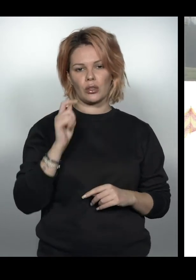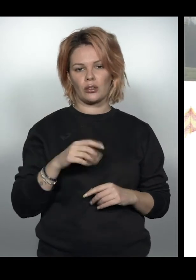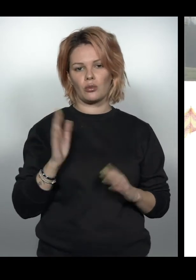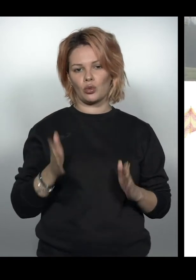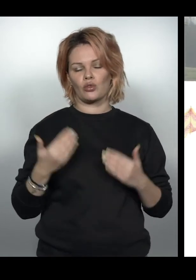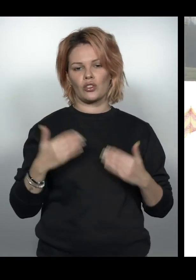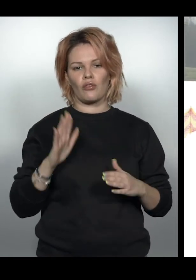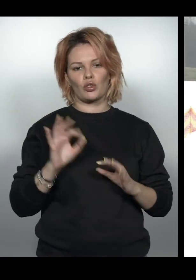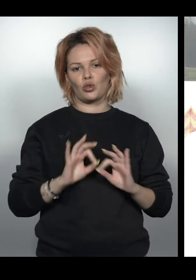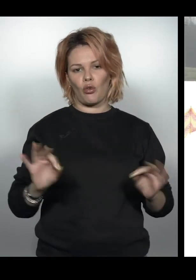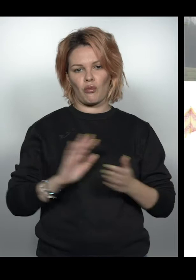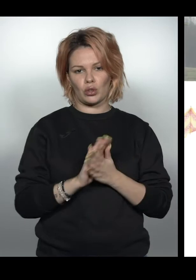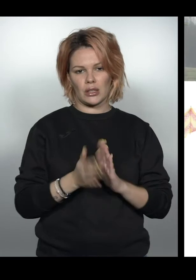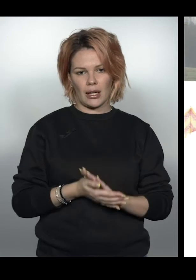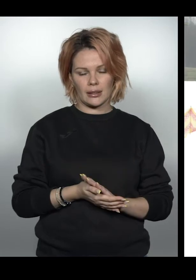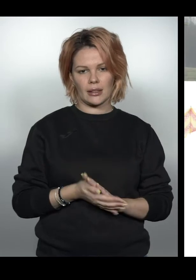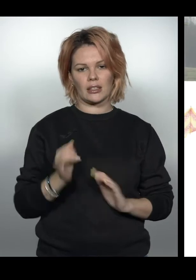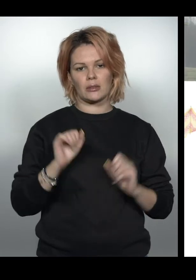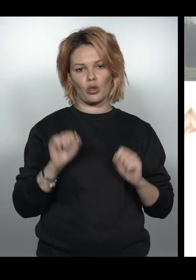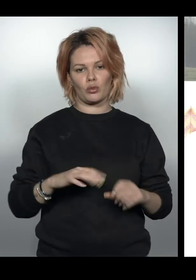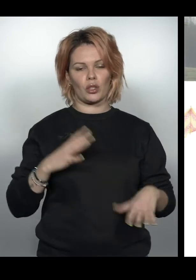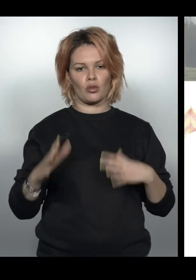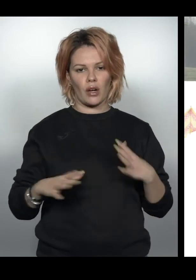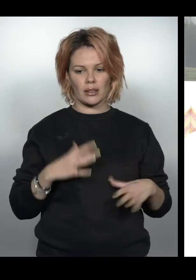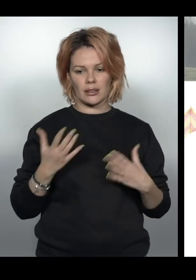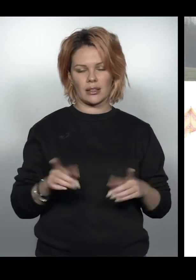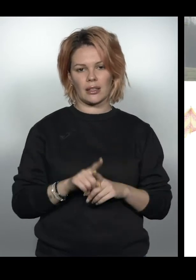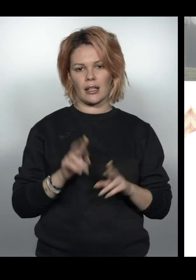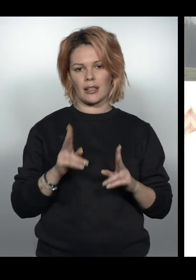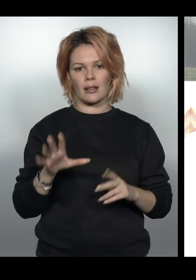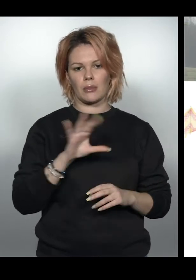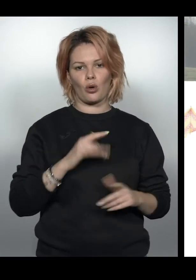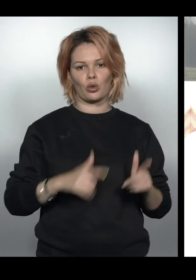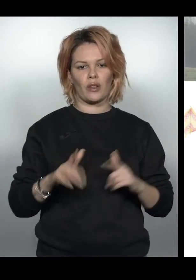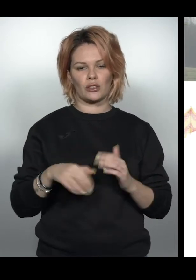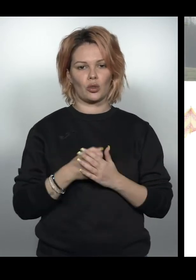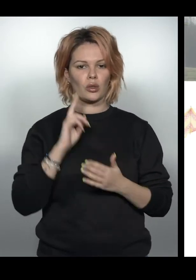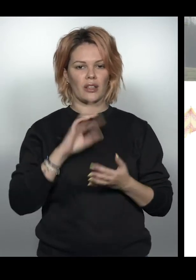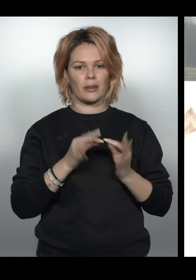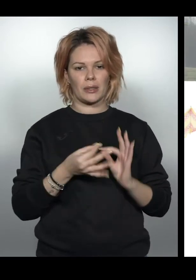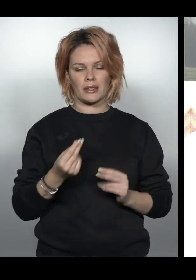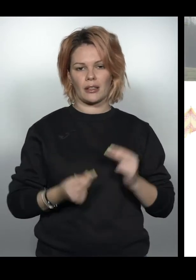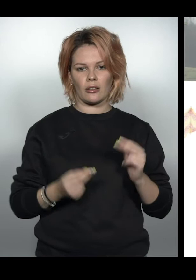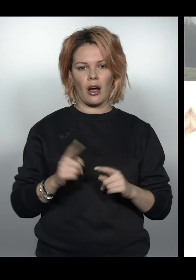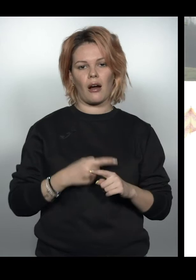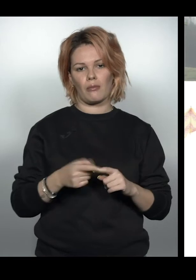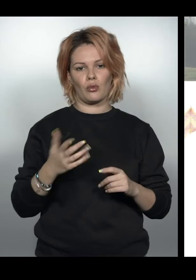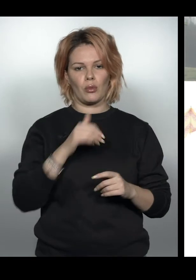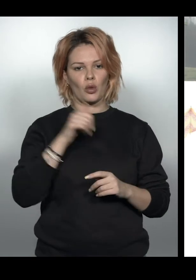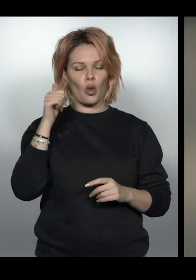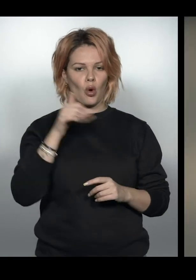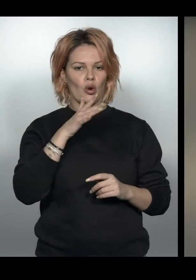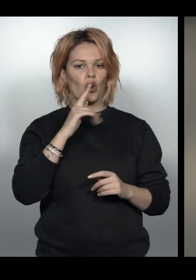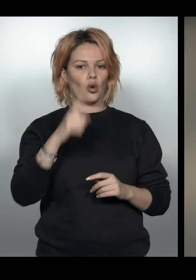України будуть в чудовому стані. І ми вже зможемо тренуватися так, як ми готувалися до Дефлімпійських ігор, або